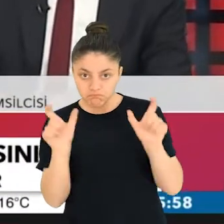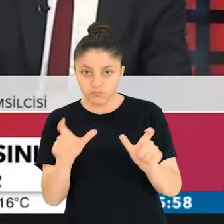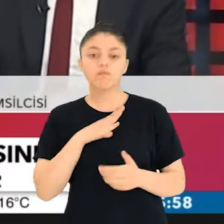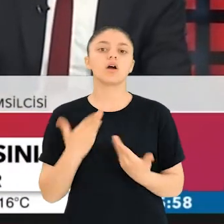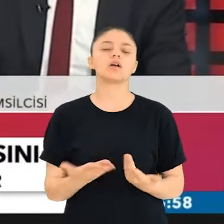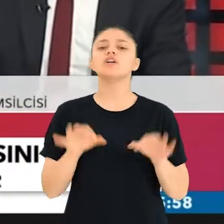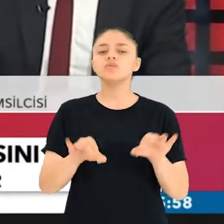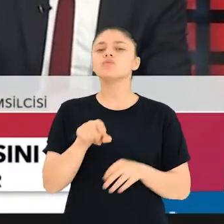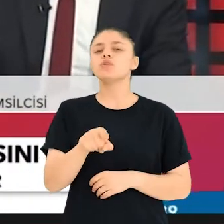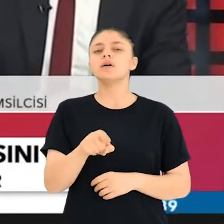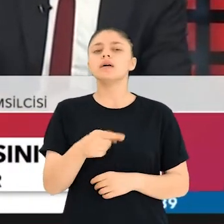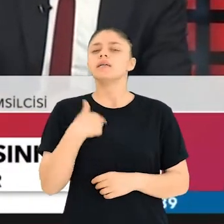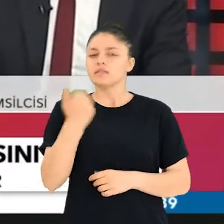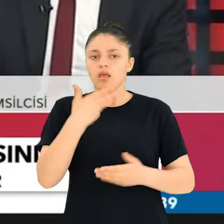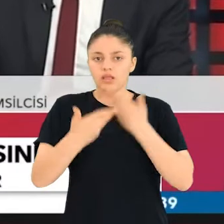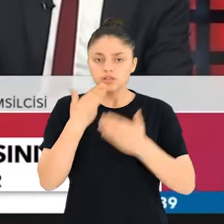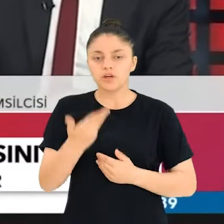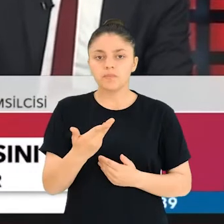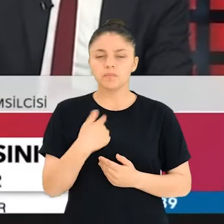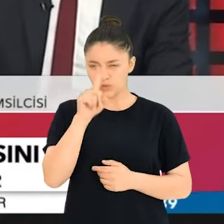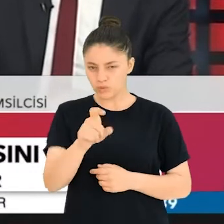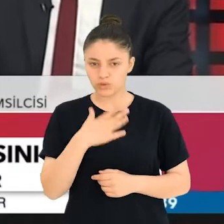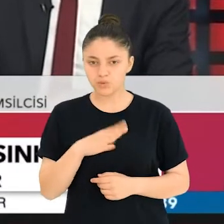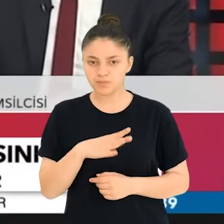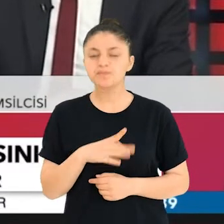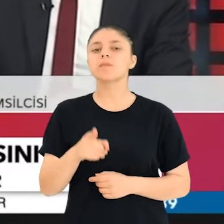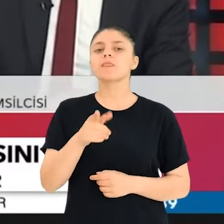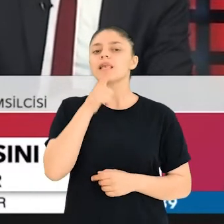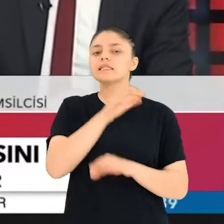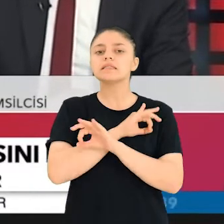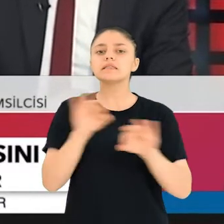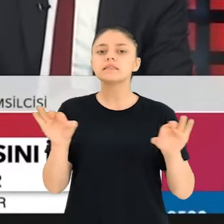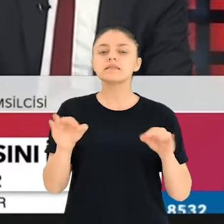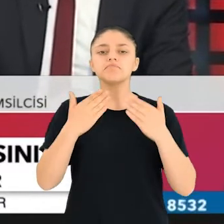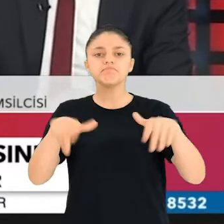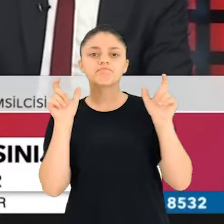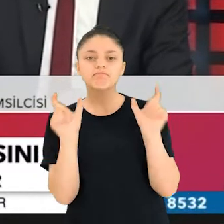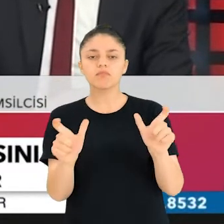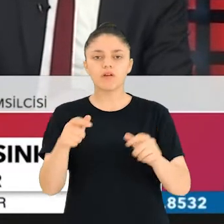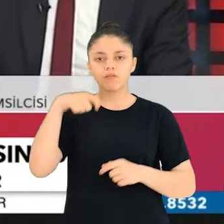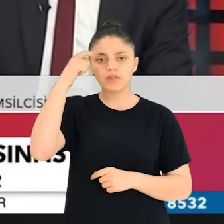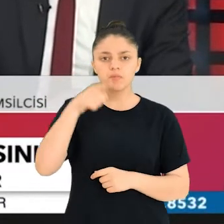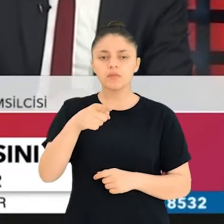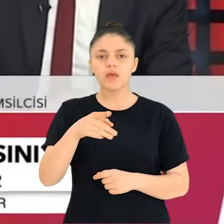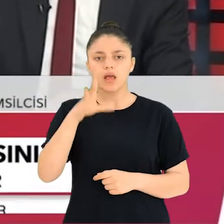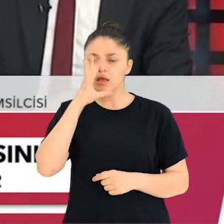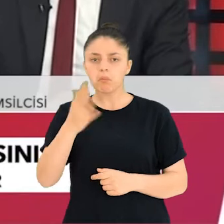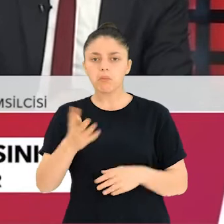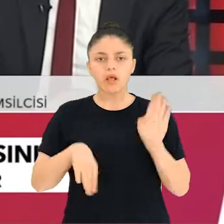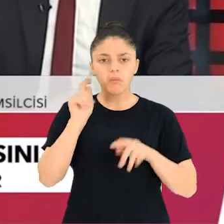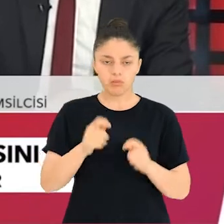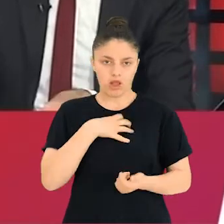sağladığı için. Şimdi şurada bir rakam vereceğim. Bu arada bir soru sorabilir miyim acaba? Sessiz istila filmini fonladılar mı? Kim